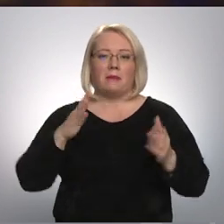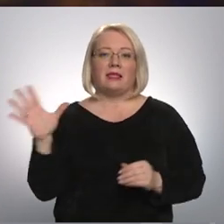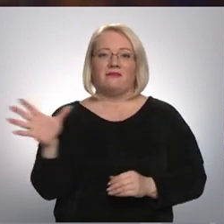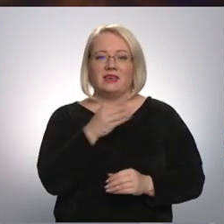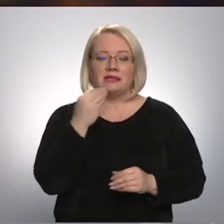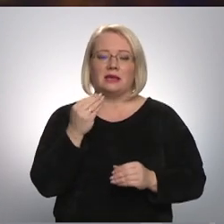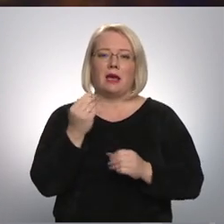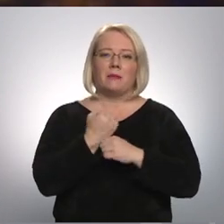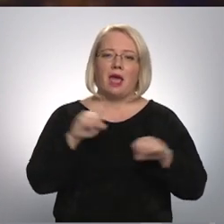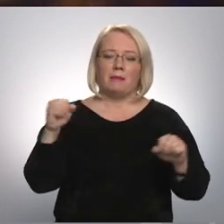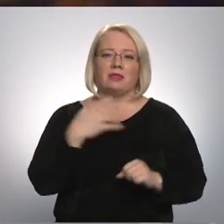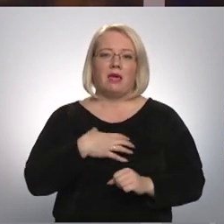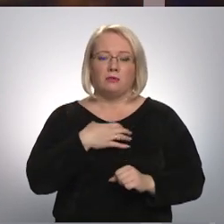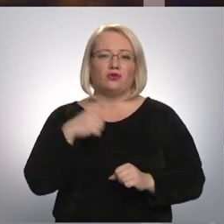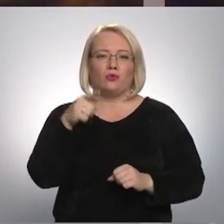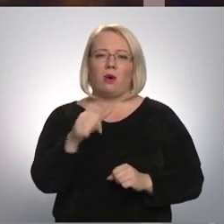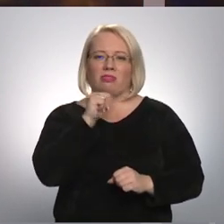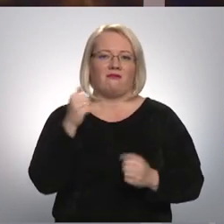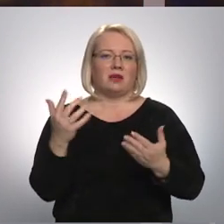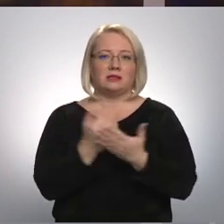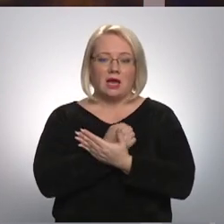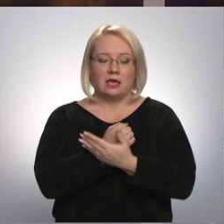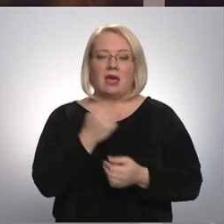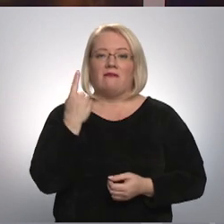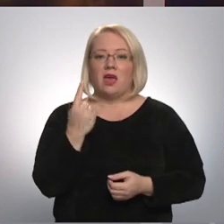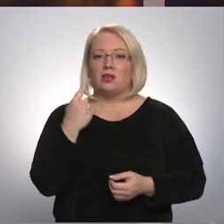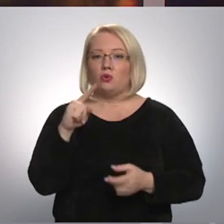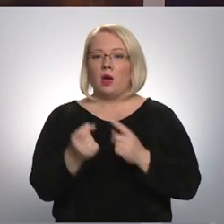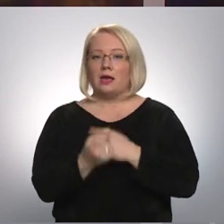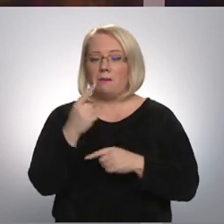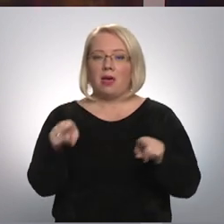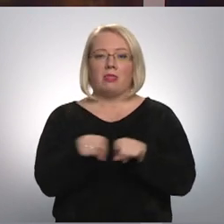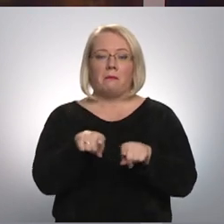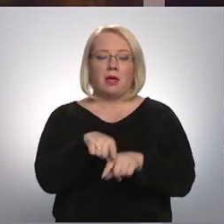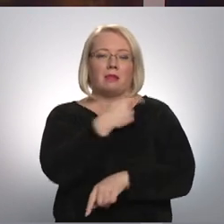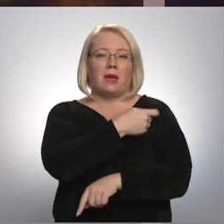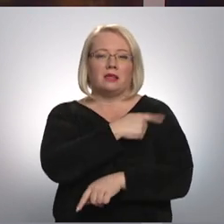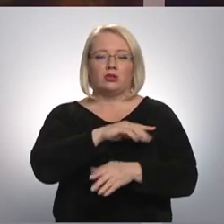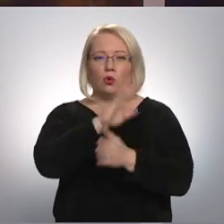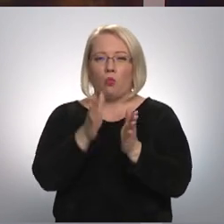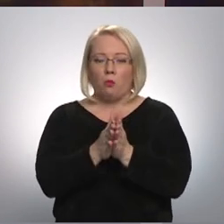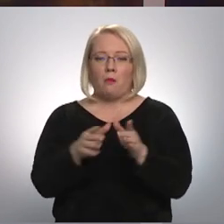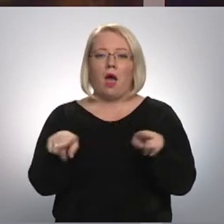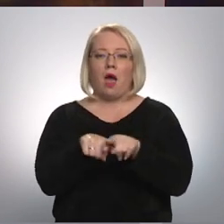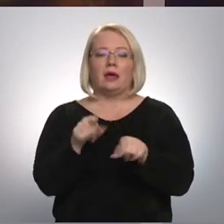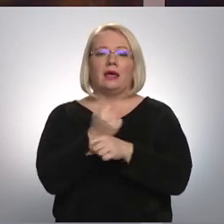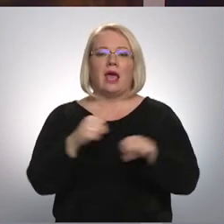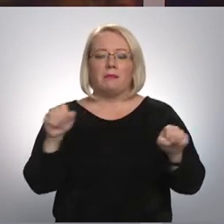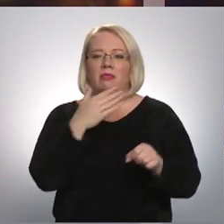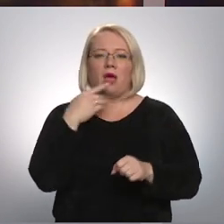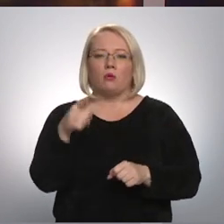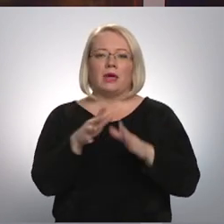rehabilitācija nepieciešama, to tomēr nevar saņemt. Viens no iemesliem, tāpat kā medicīnā kopumā, arī rehabilitācijā nav tik daudz